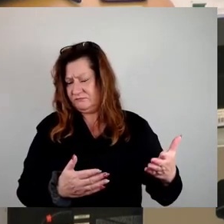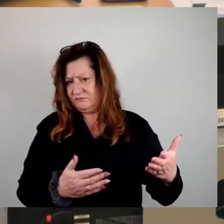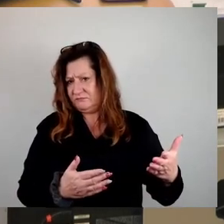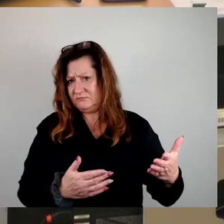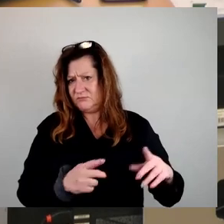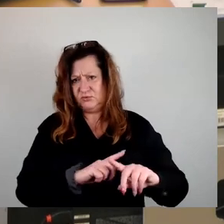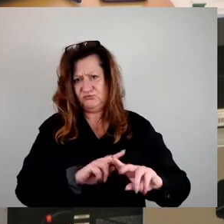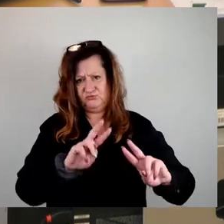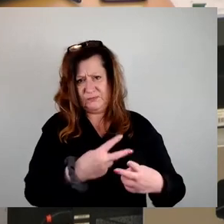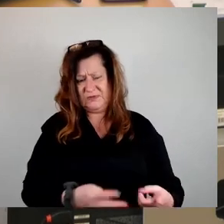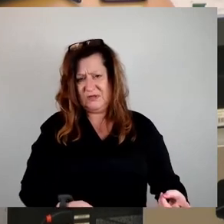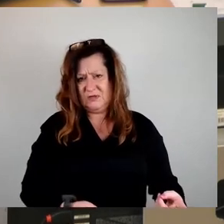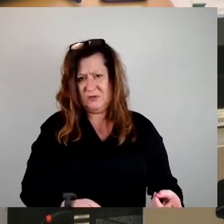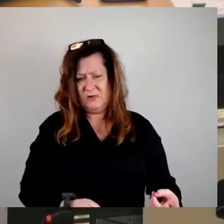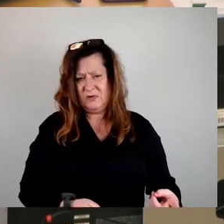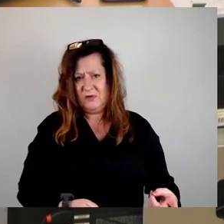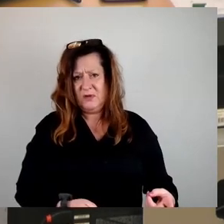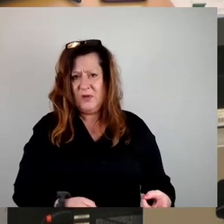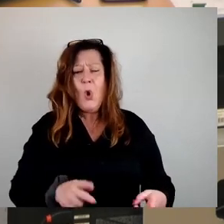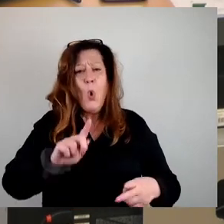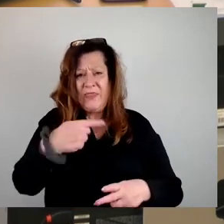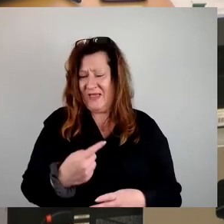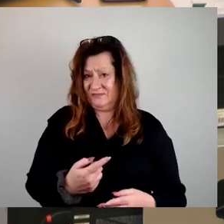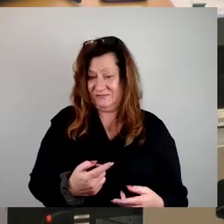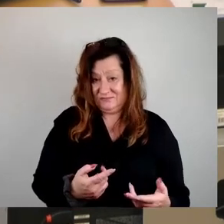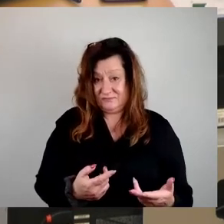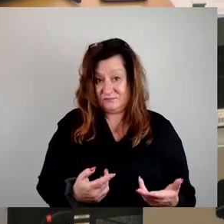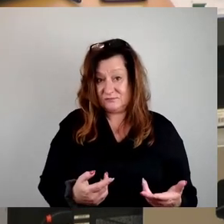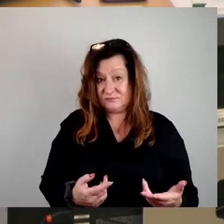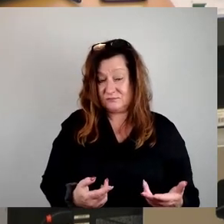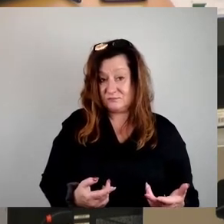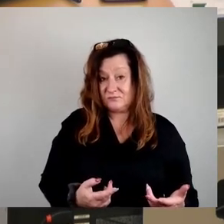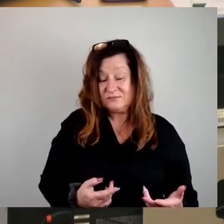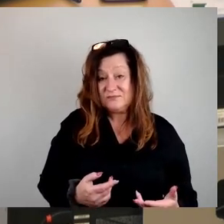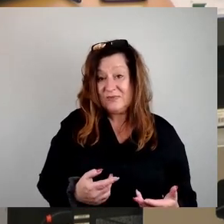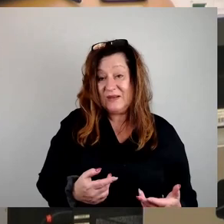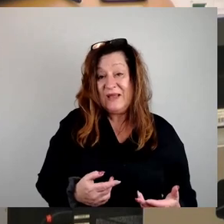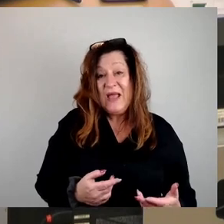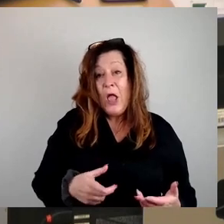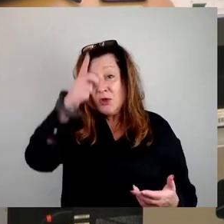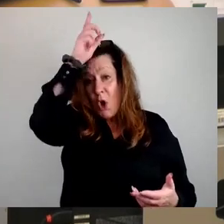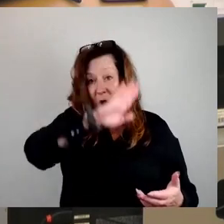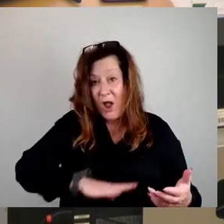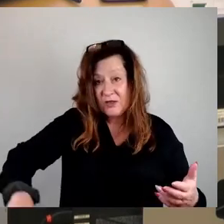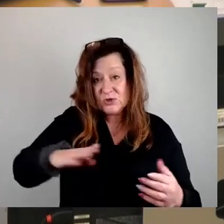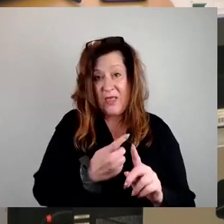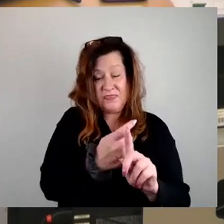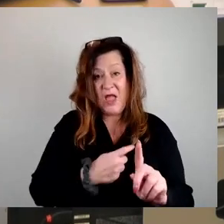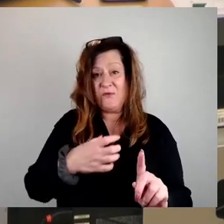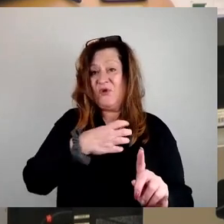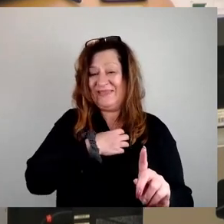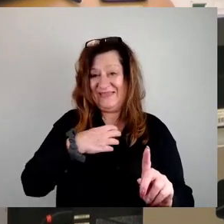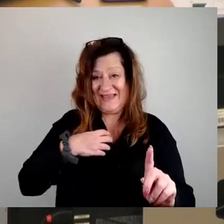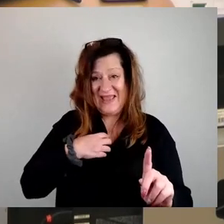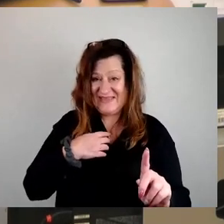Und dann in einer Stadt, übrigens die einzige Großstadt dieser Republik, auch der jetzt großen Republik, in